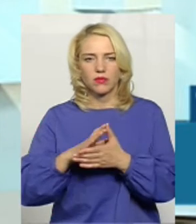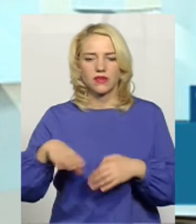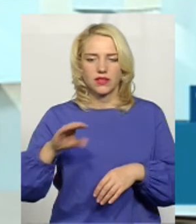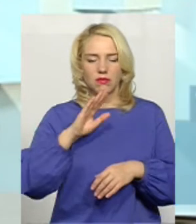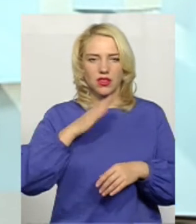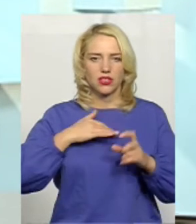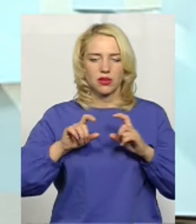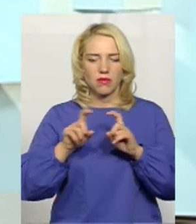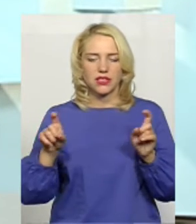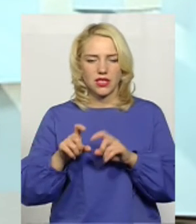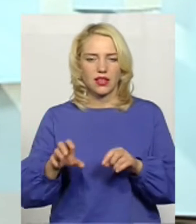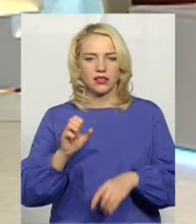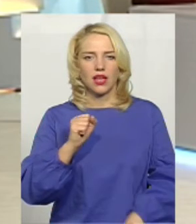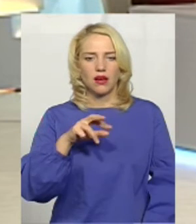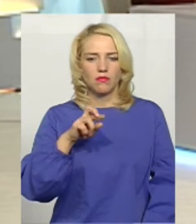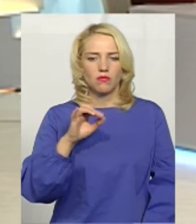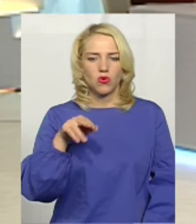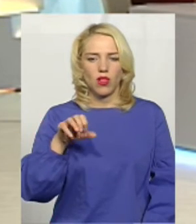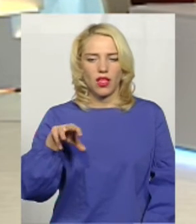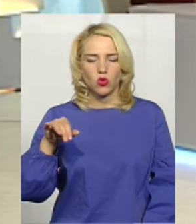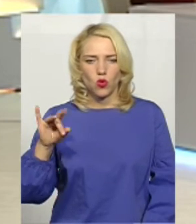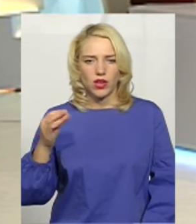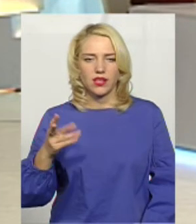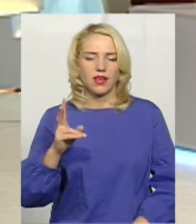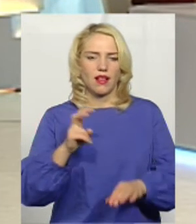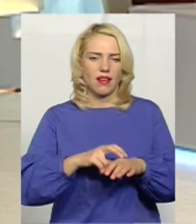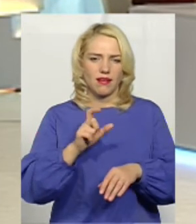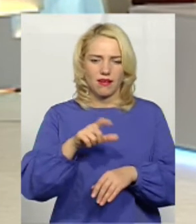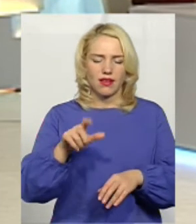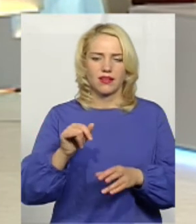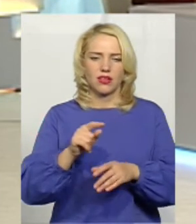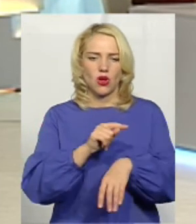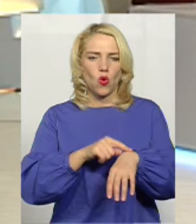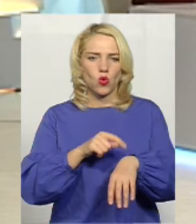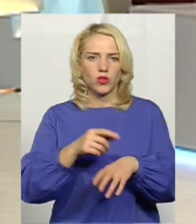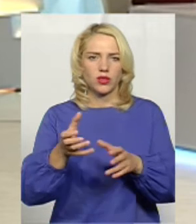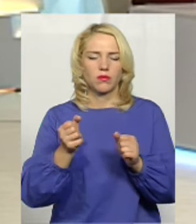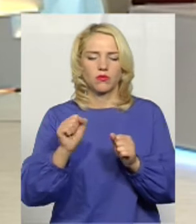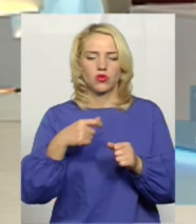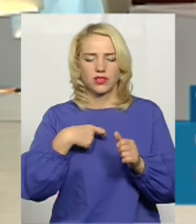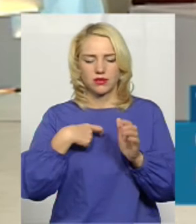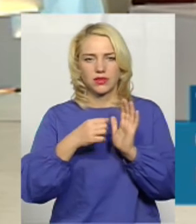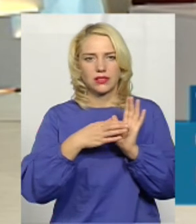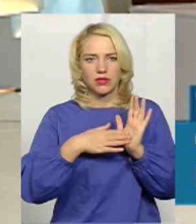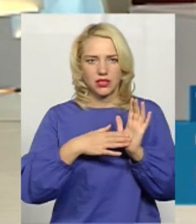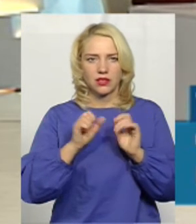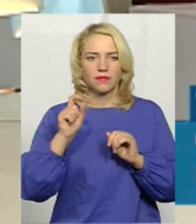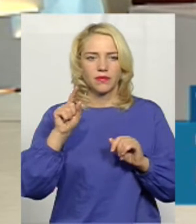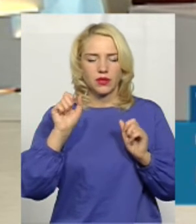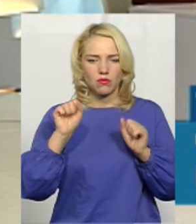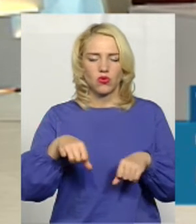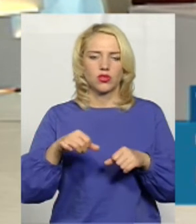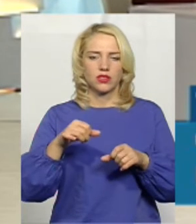амбулаторіями, з усіма нашими лікарями, годинами прийому, можна себе записати, можна навіть таки